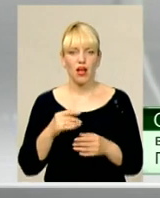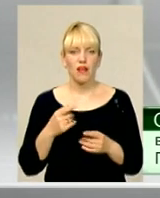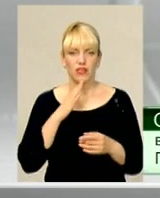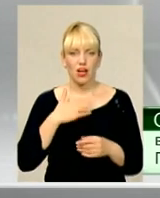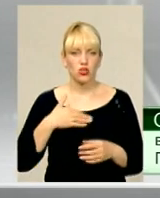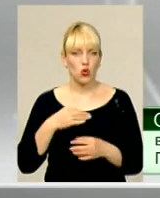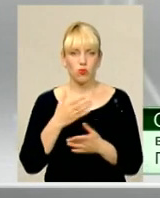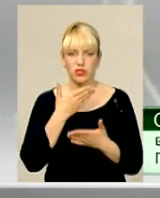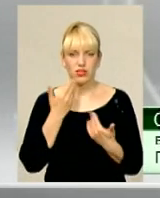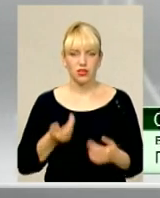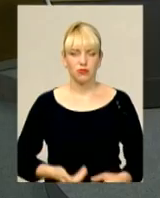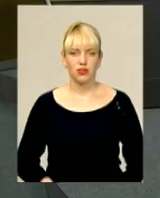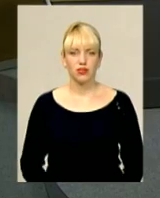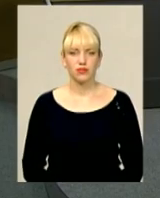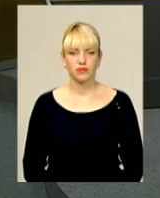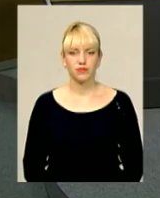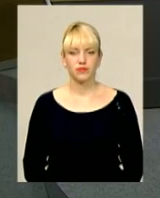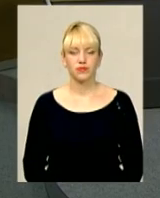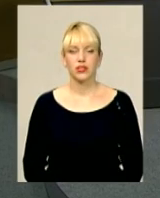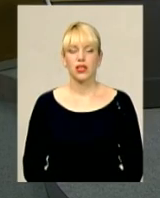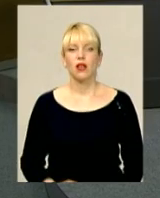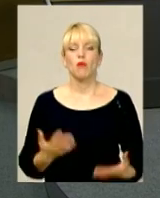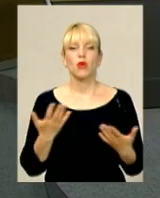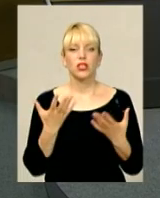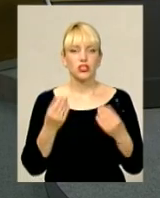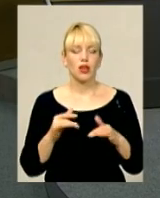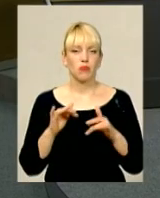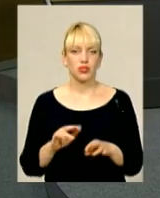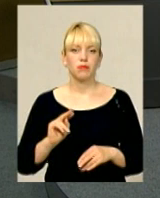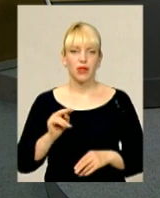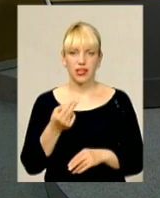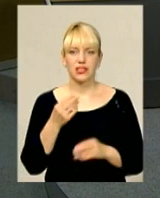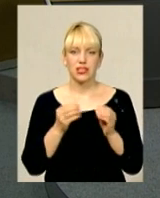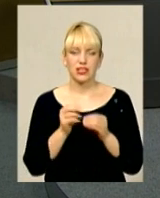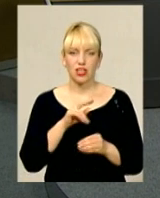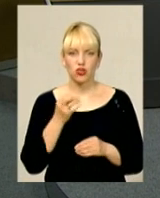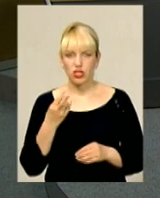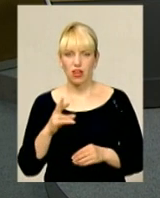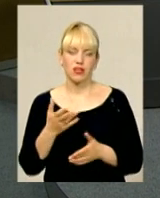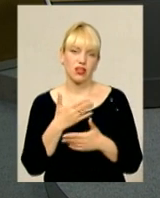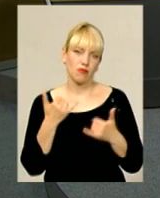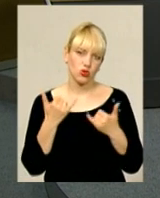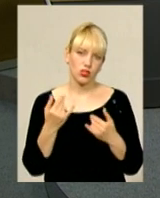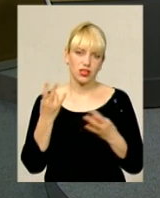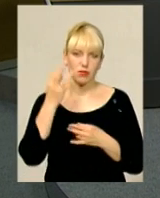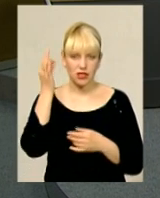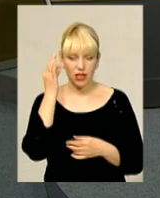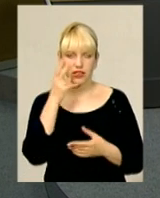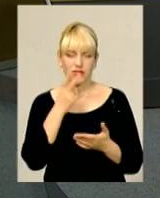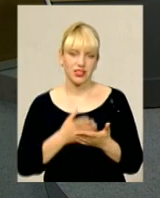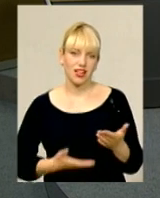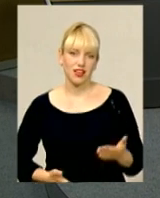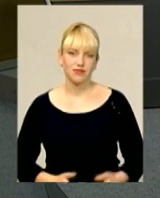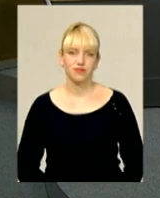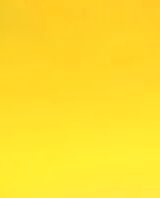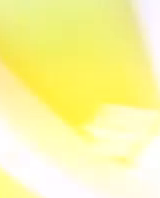цього часу не виявлялося. Про які ще події п'ятниці 10 червня нам сьогодні варто згадати. Дивимося